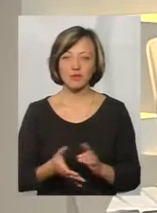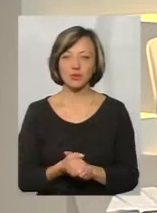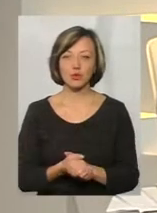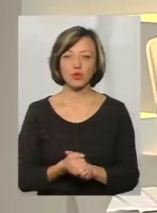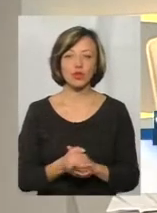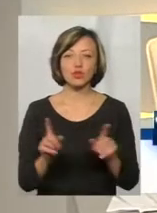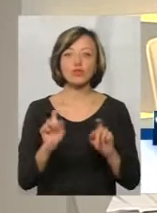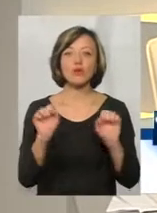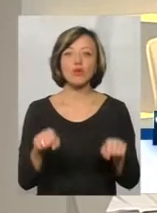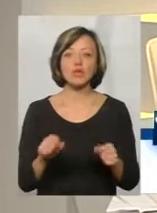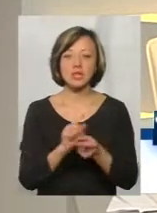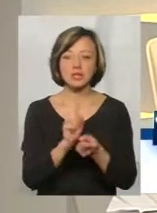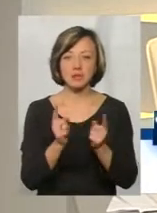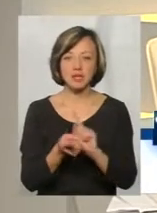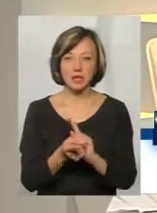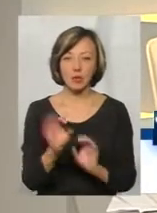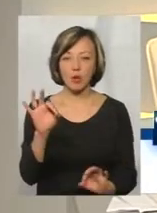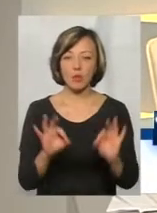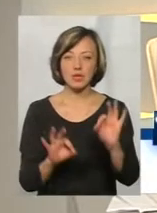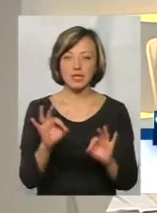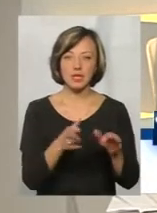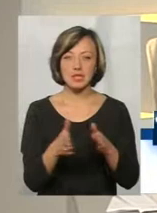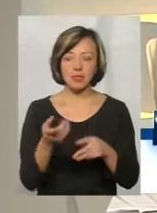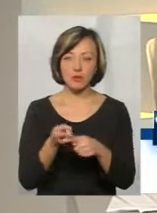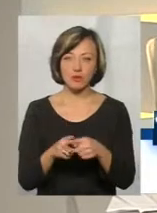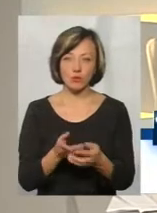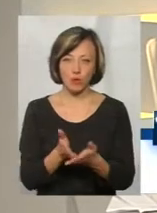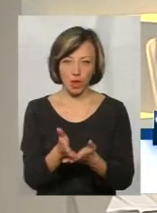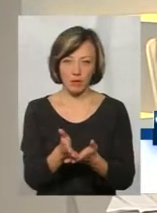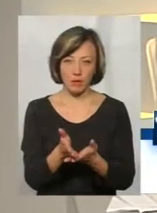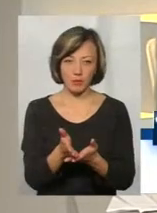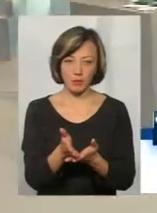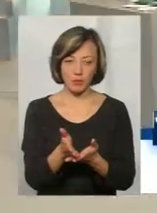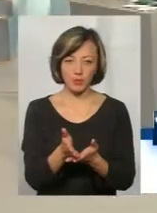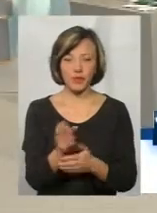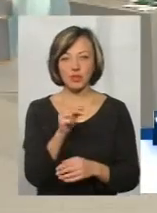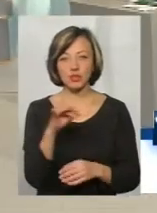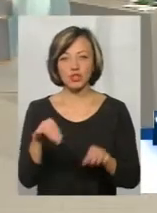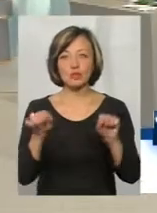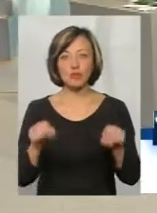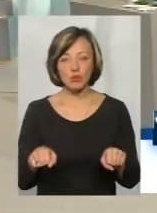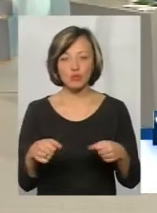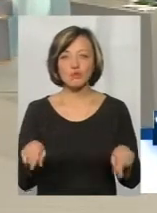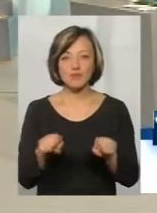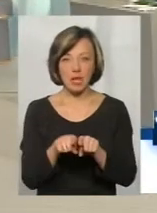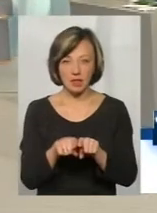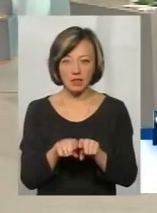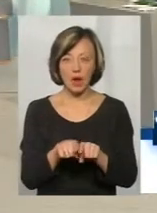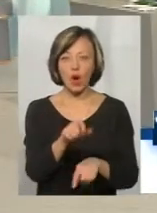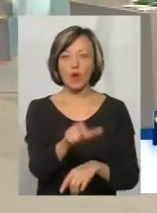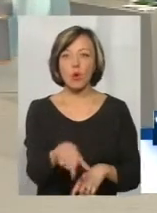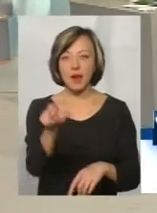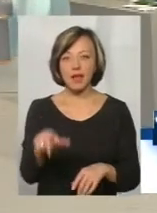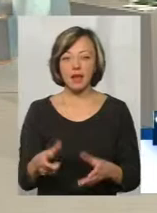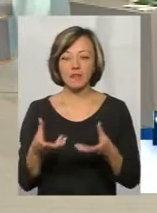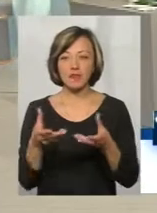Що може змінити пропорційна система в цьому напрямку? Чи зможуть все-таки громадяни